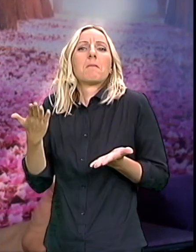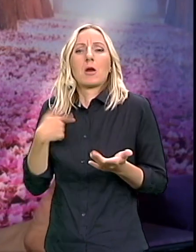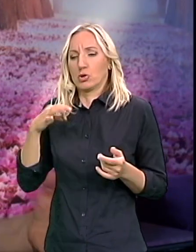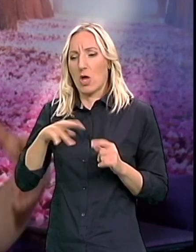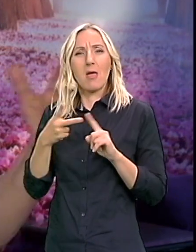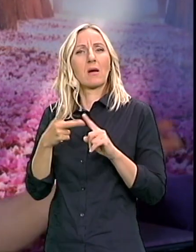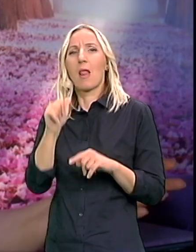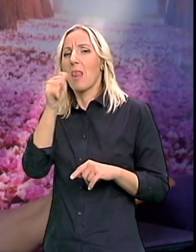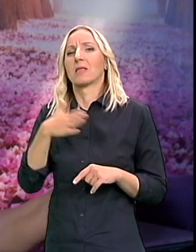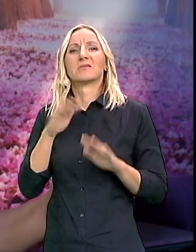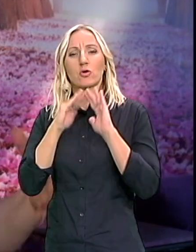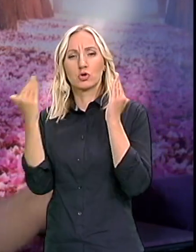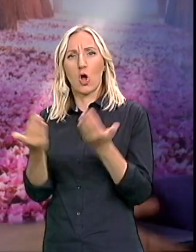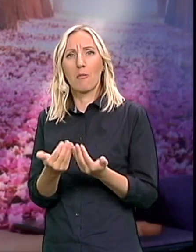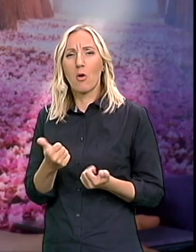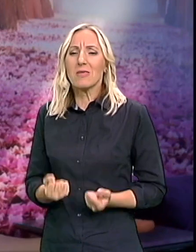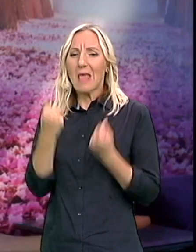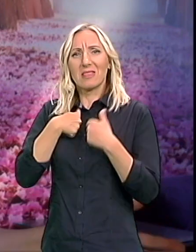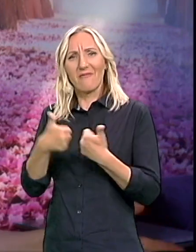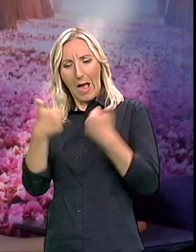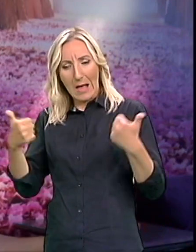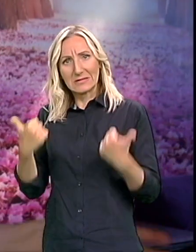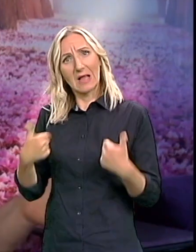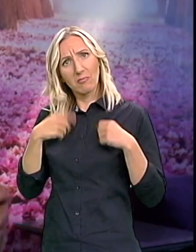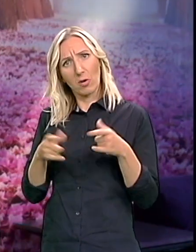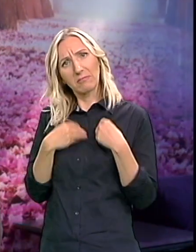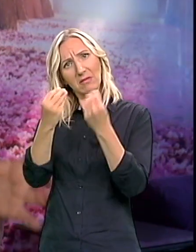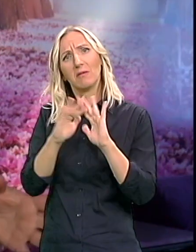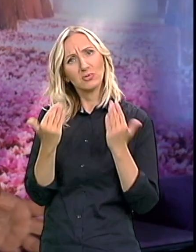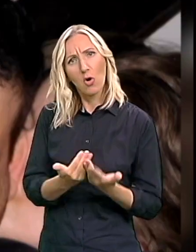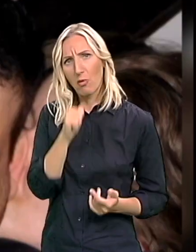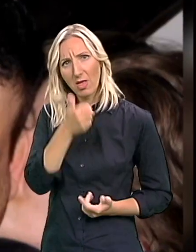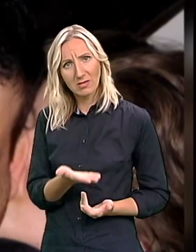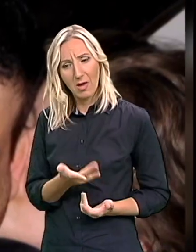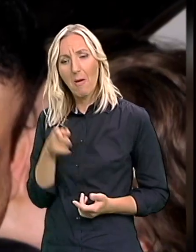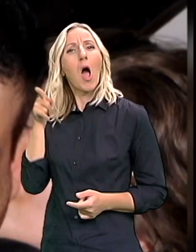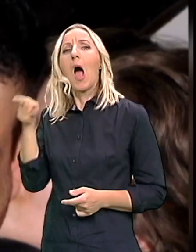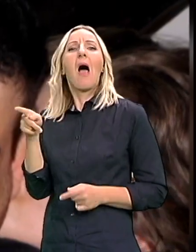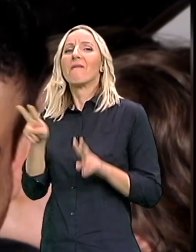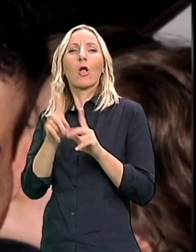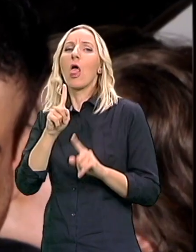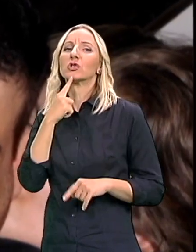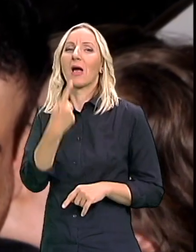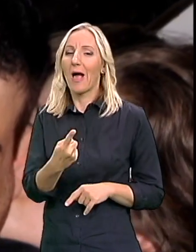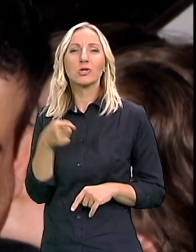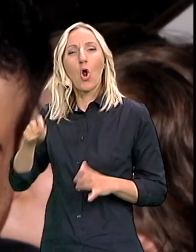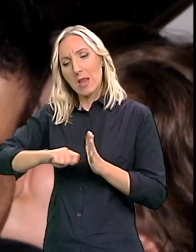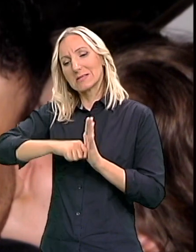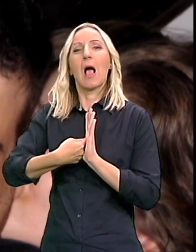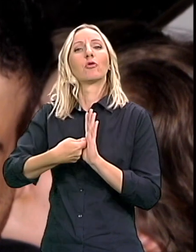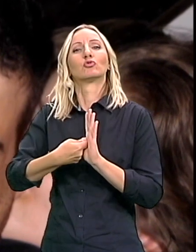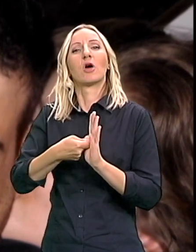Jedva sam se odvojila do brata Sad ja moram da ustupim sobu Ovo i on ne priča Ali on zaključava vrata Neće